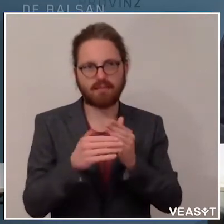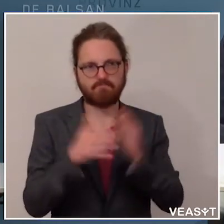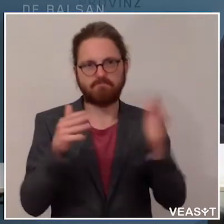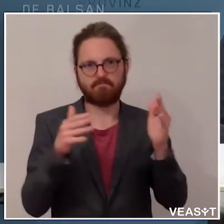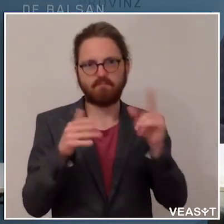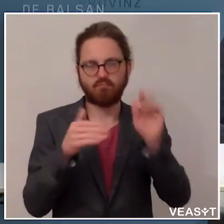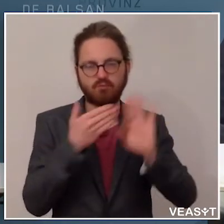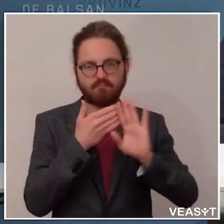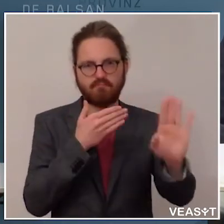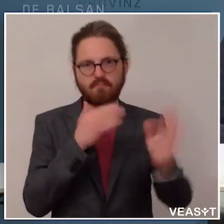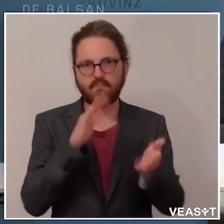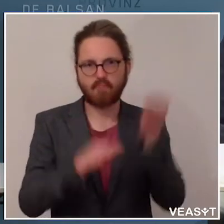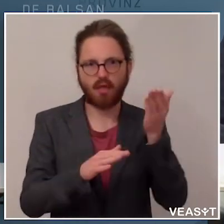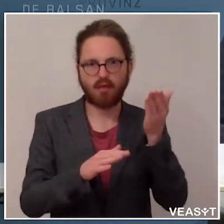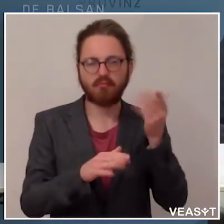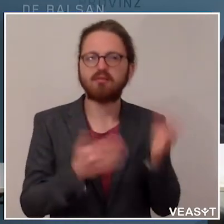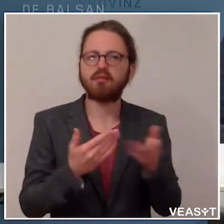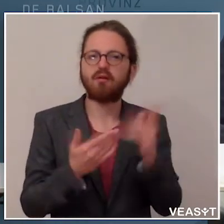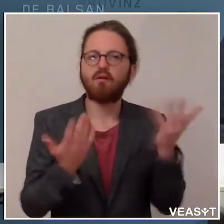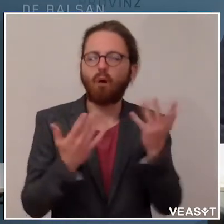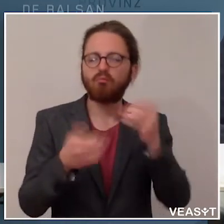zulässigen Sportarbeiten,